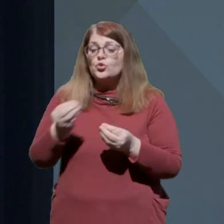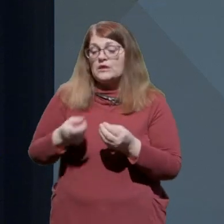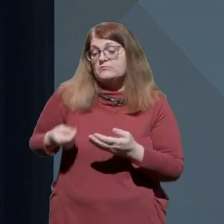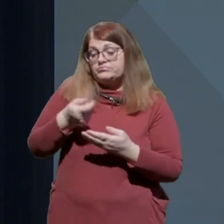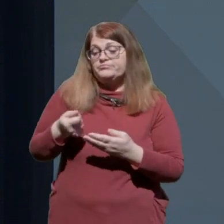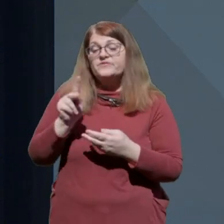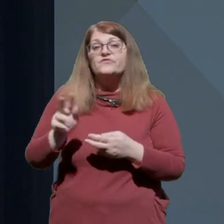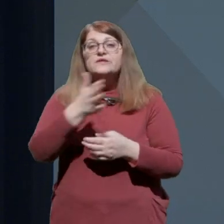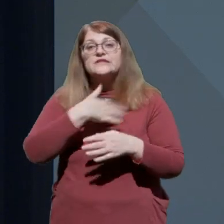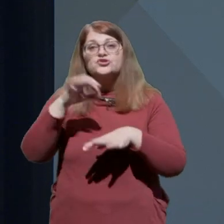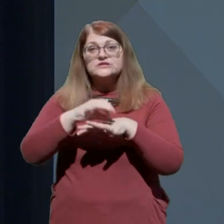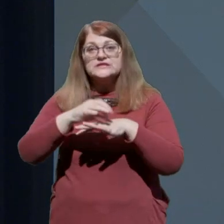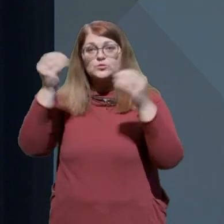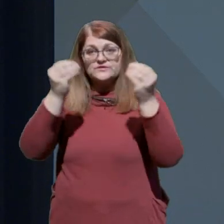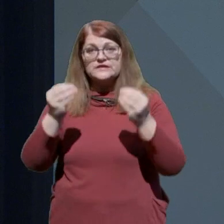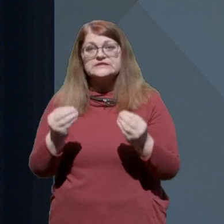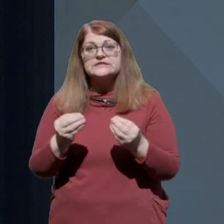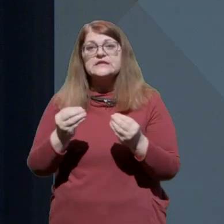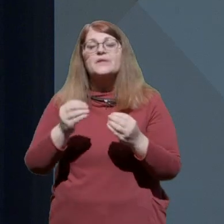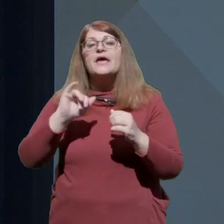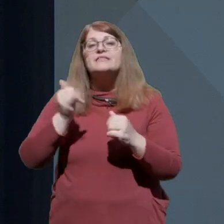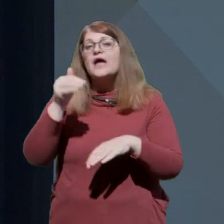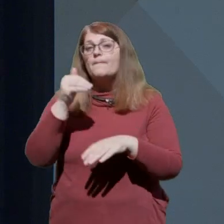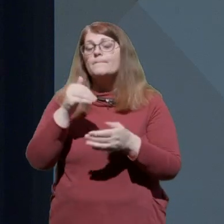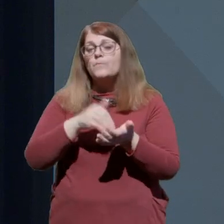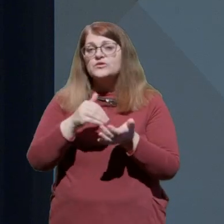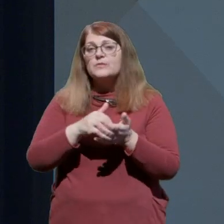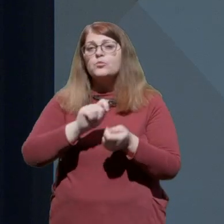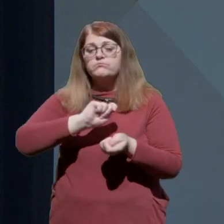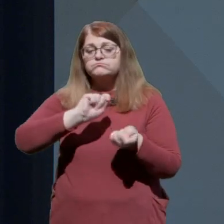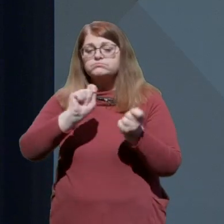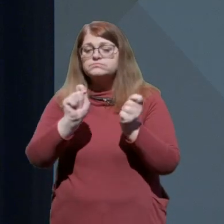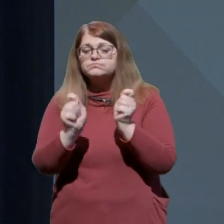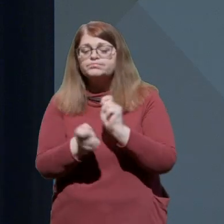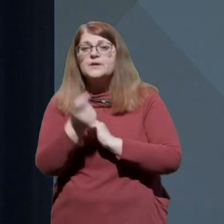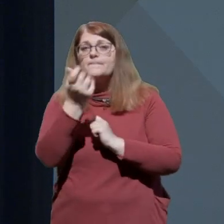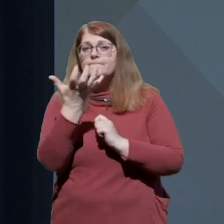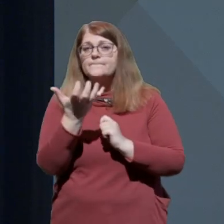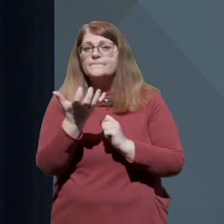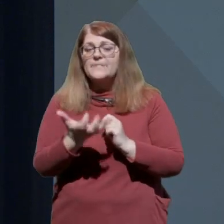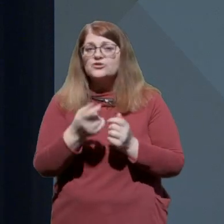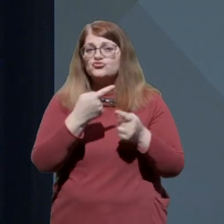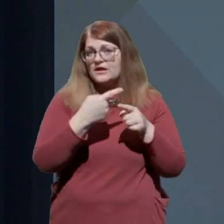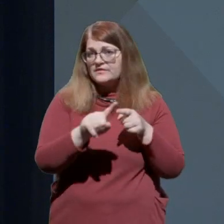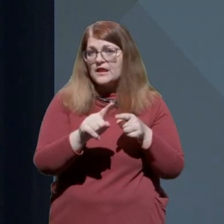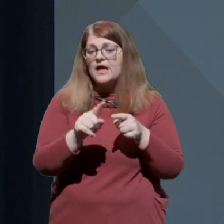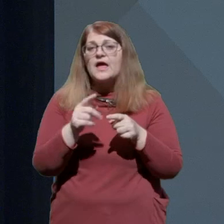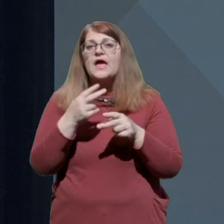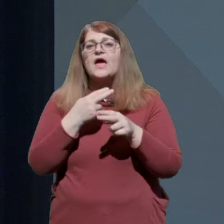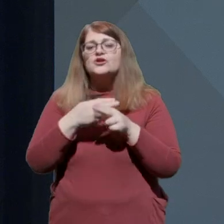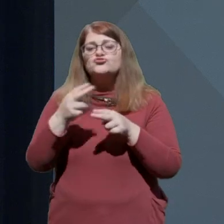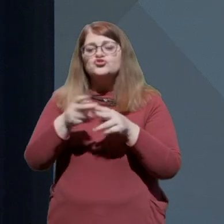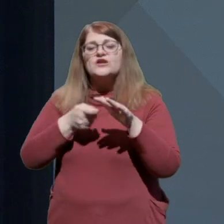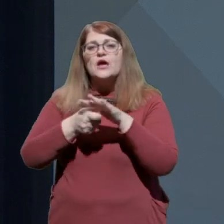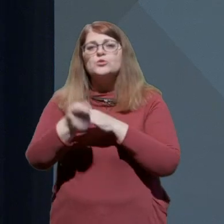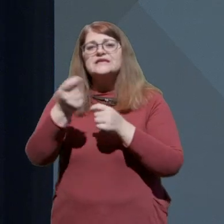zdravstveni sistem, da potrebujemo reformo plačnega dela, čiščenje korupcije iz